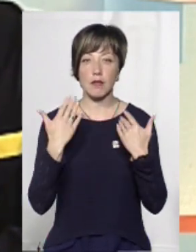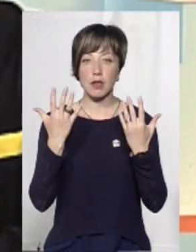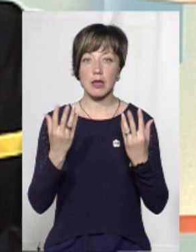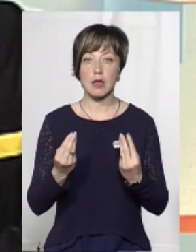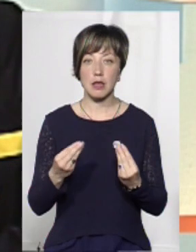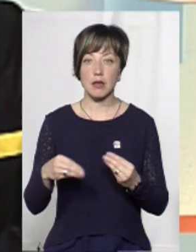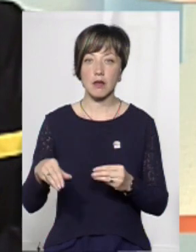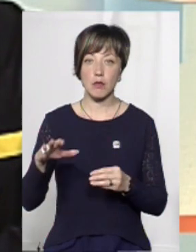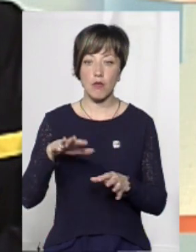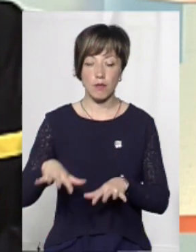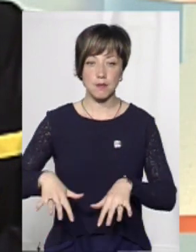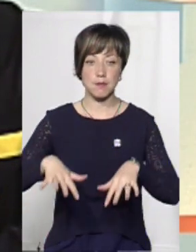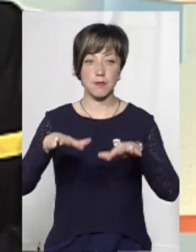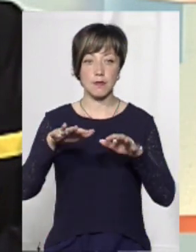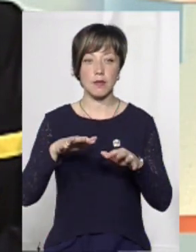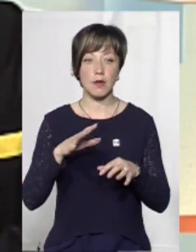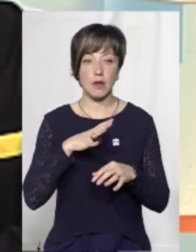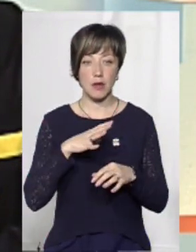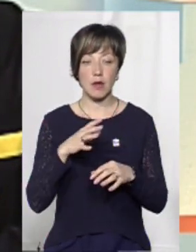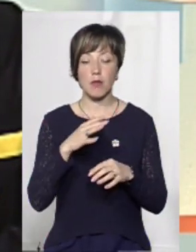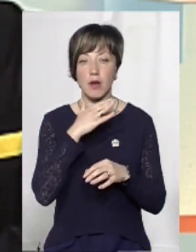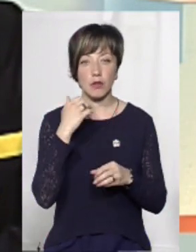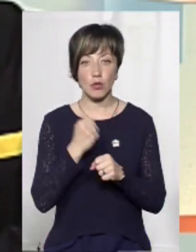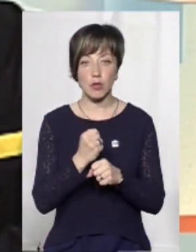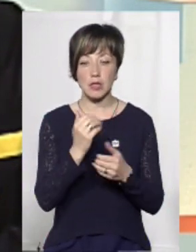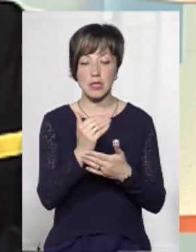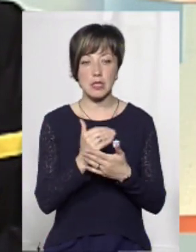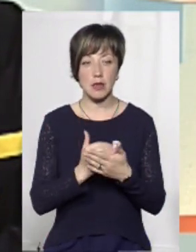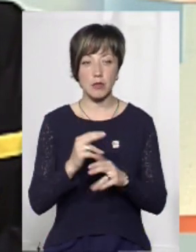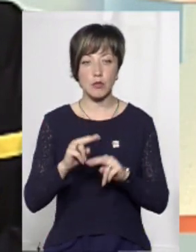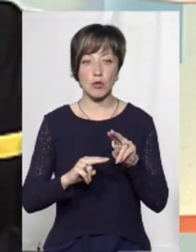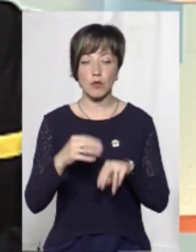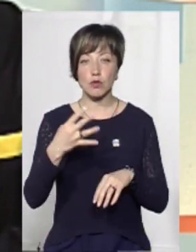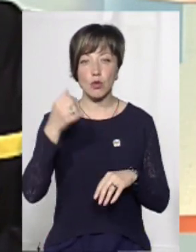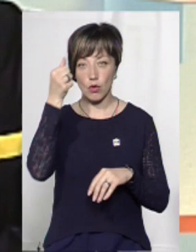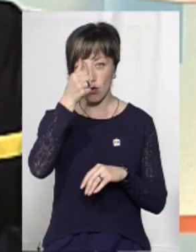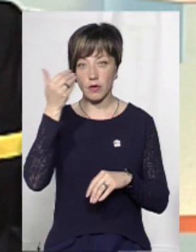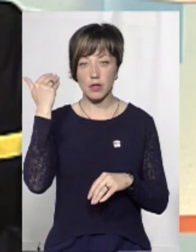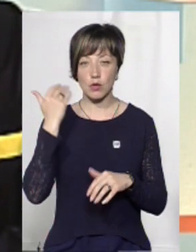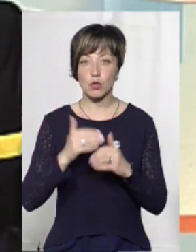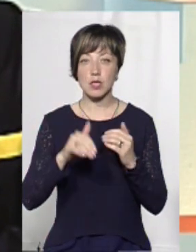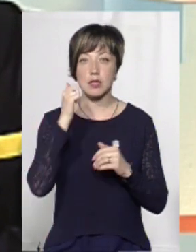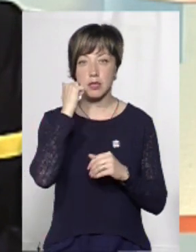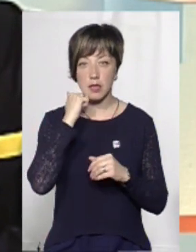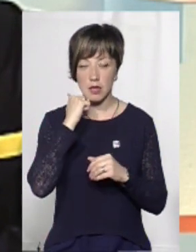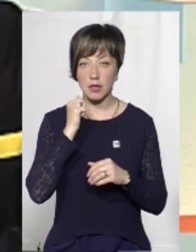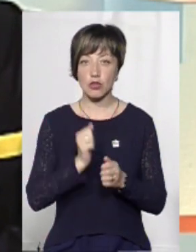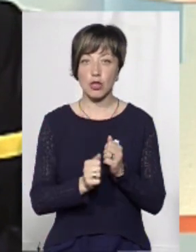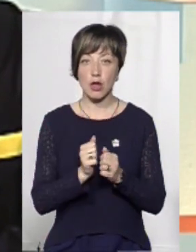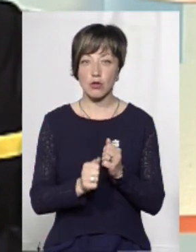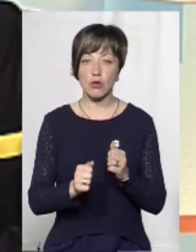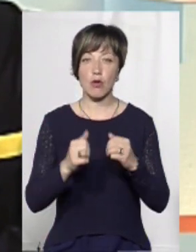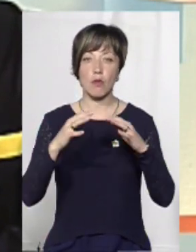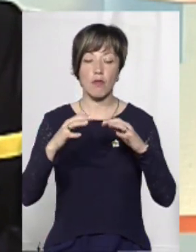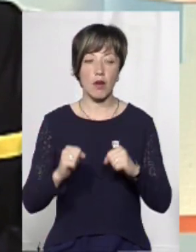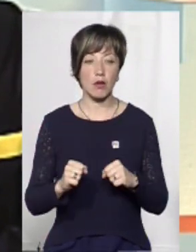весь плавав. Роботи ще багато. Ті системи, які збудовані 40 років назад, вони вже старі, вони дуже часто